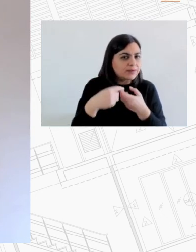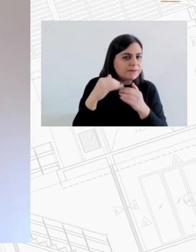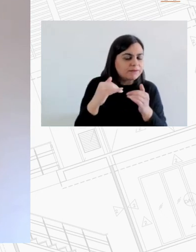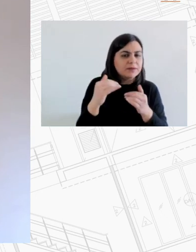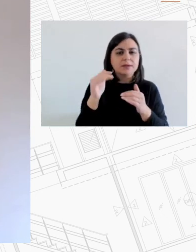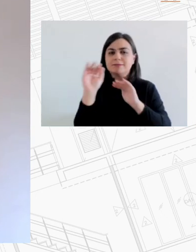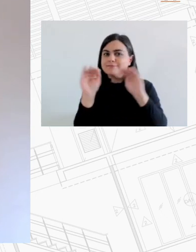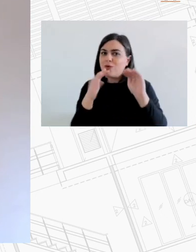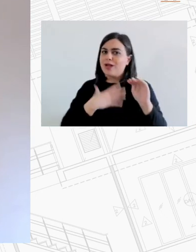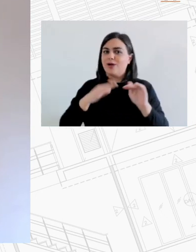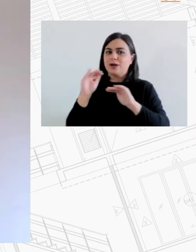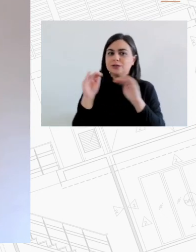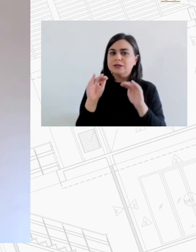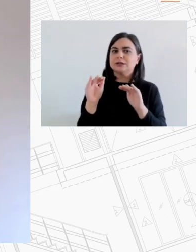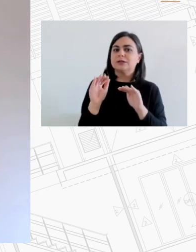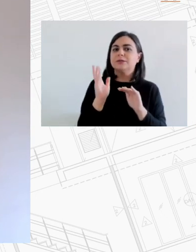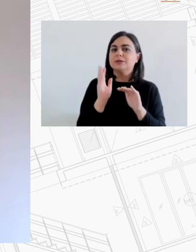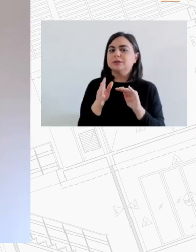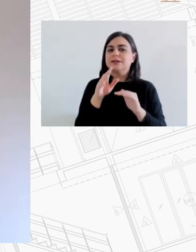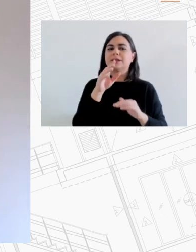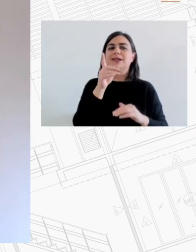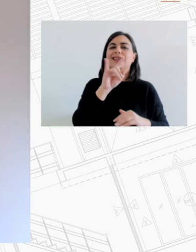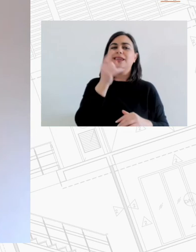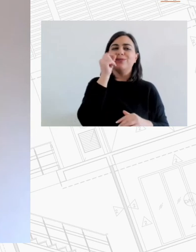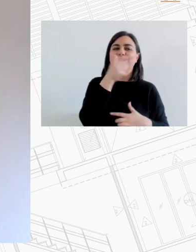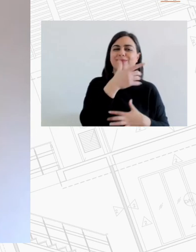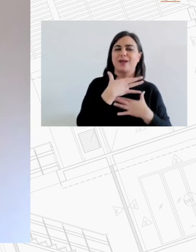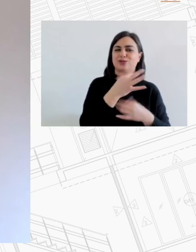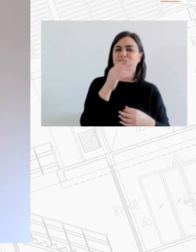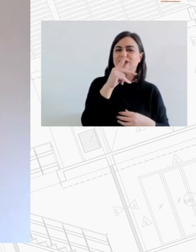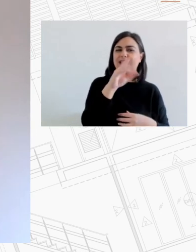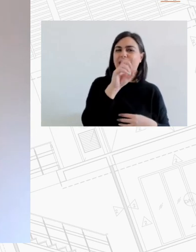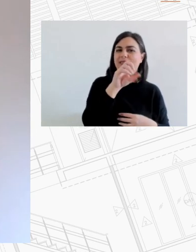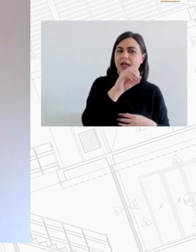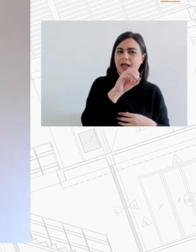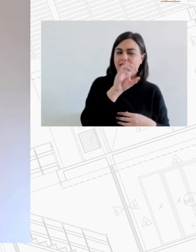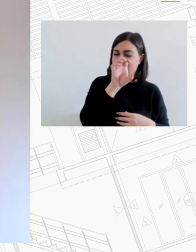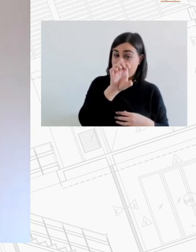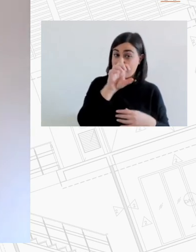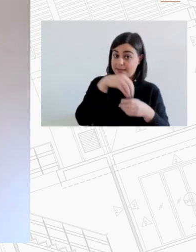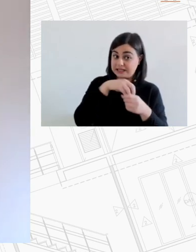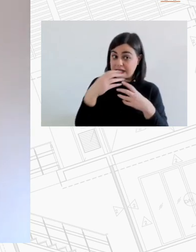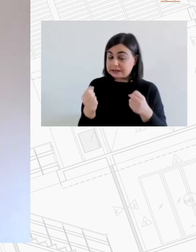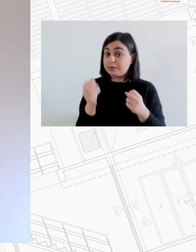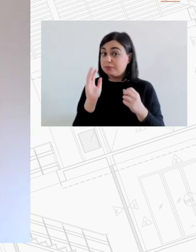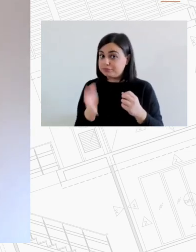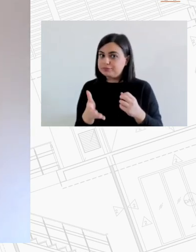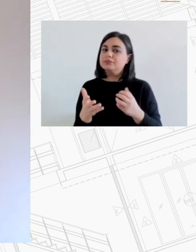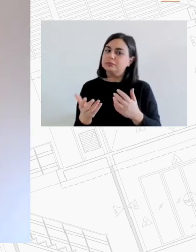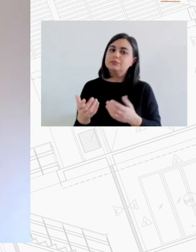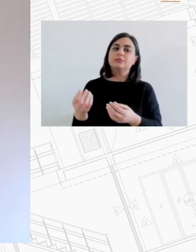Θα θέλαμε κάποιους περισσότερες λεπτομέρειες πάνω σε αυτό για το ποιος είναι σχεδιασμός δηλαδή και αν αυτό ο σχεδιασμός αν αυτό αποτελεί ένα πρώτο βήμα